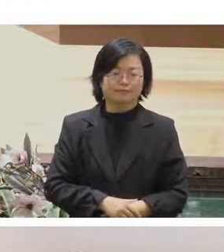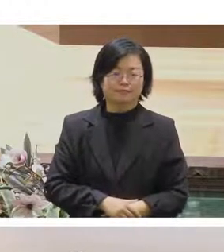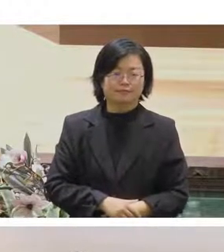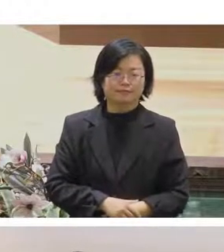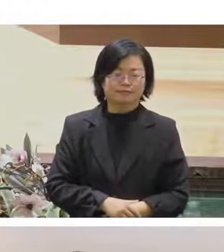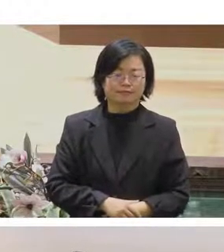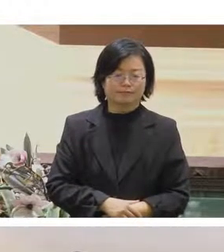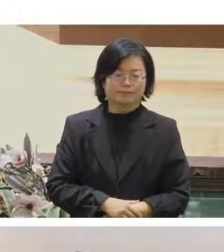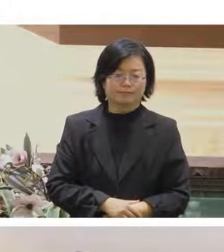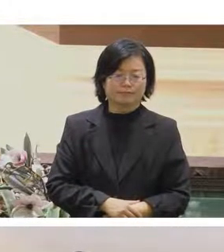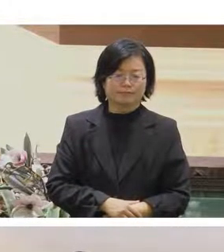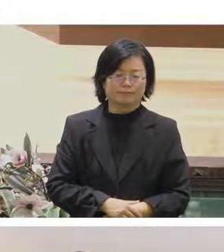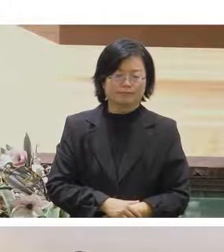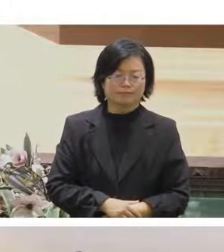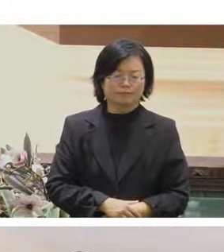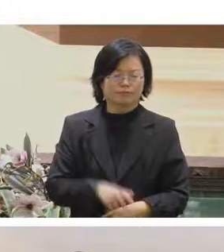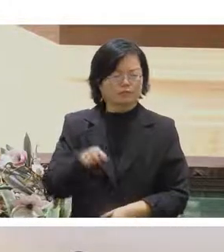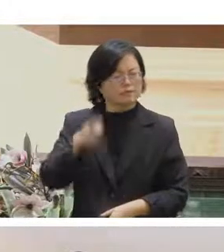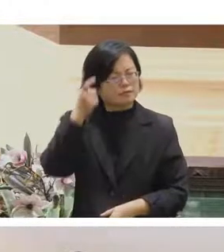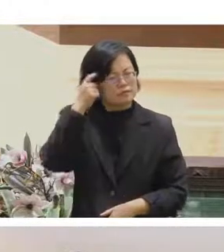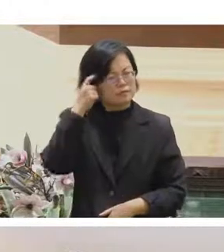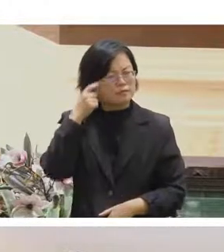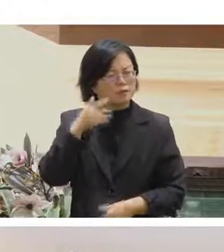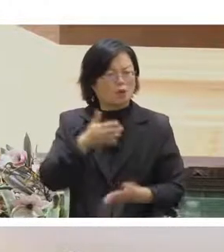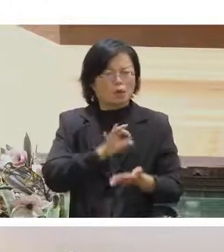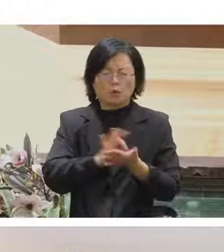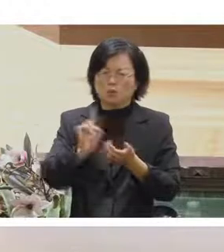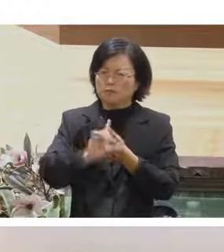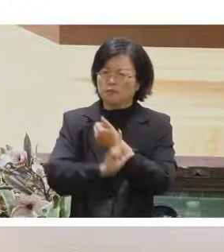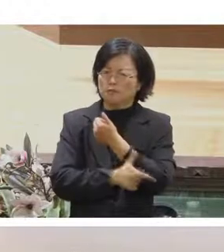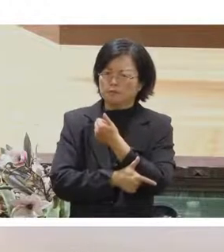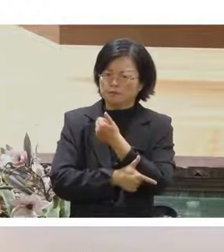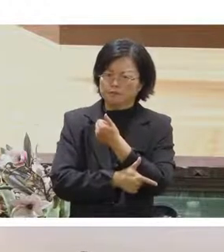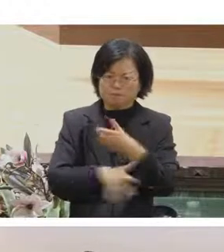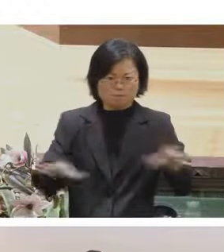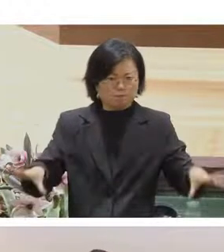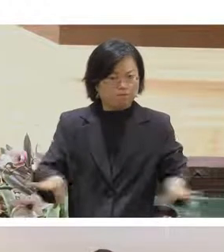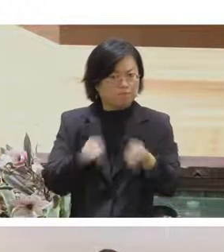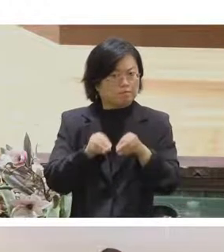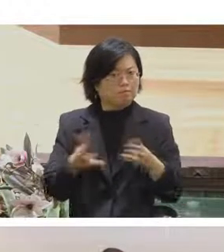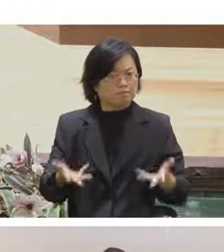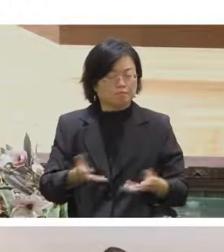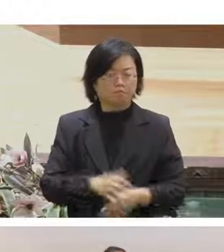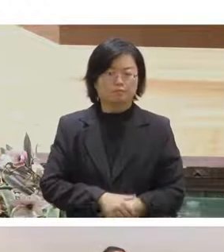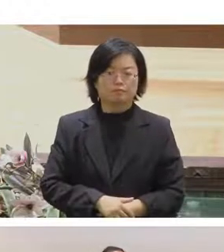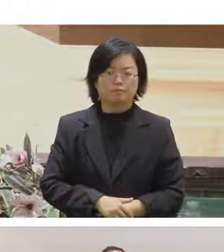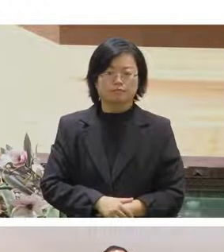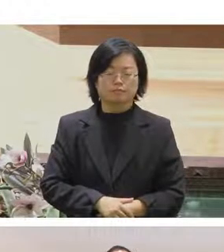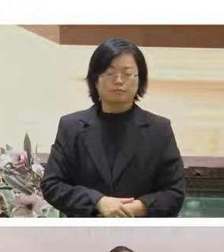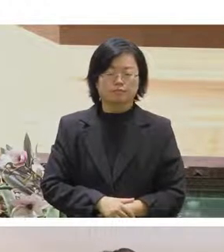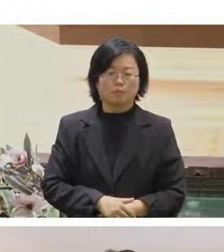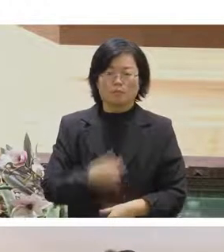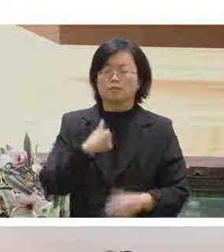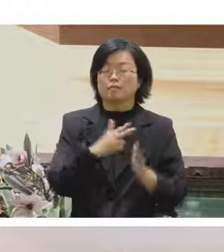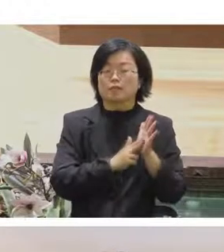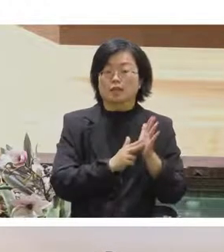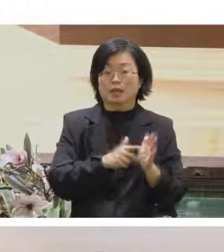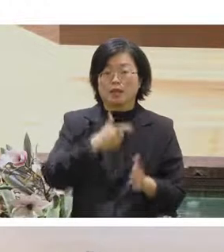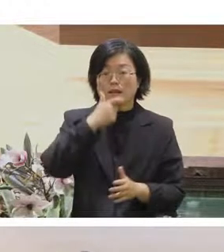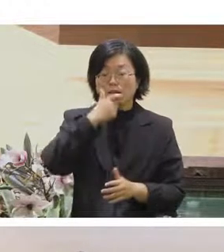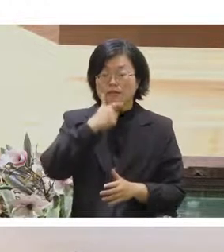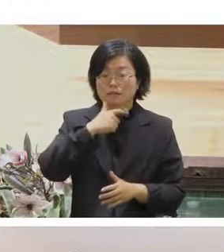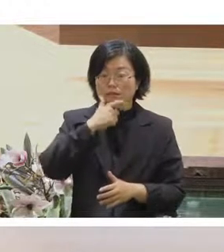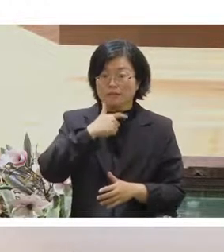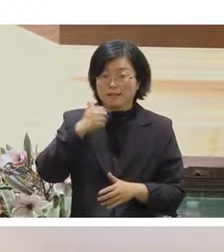一下我們要怎麼樣去增進這個整合的辦法有一個很有趣的例子就是唐鳳在應該也是今年